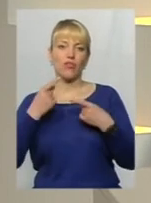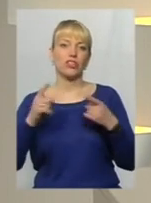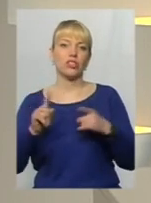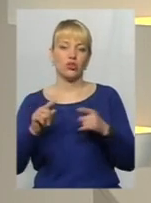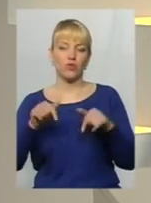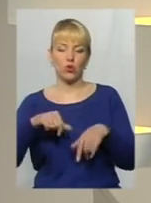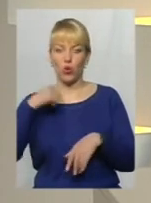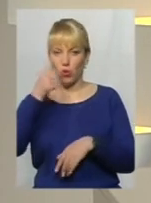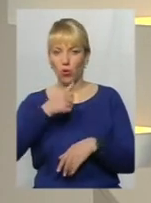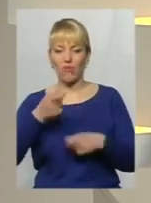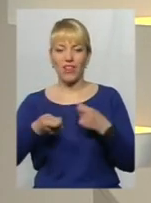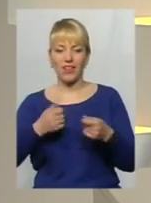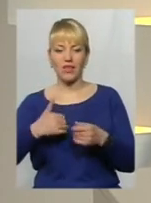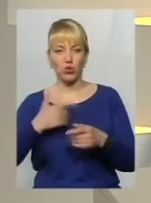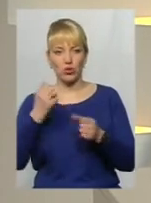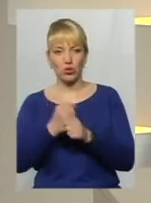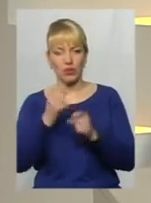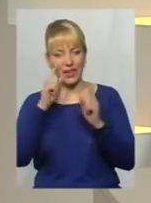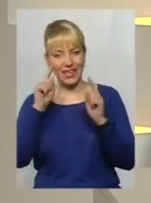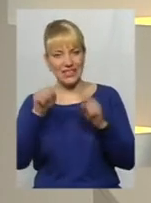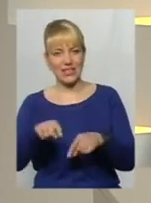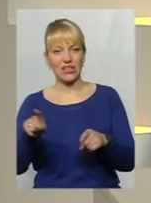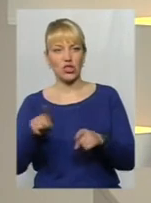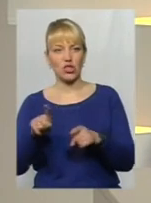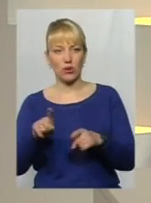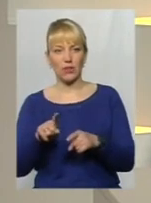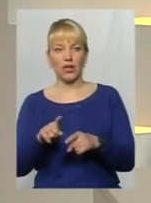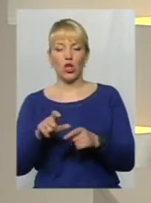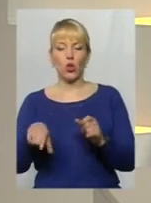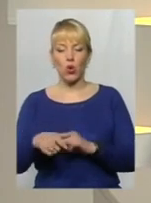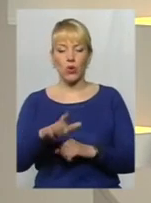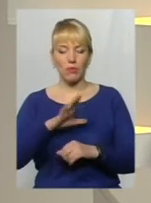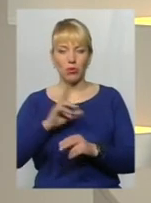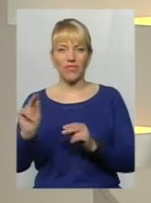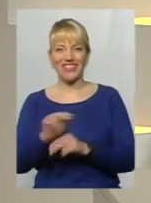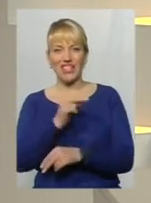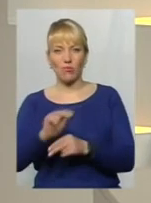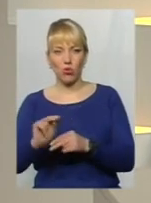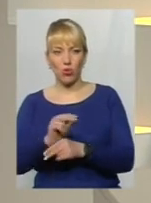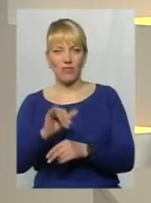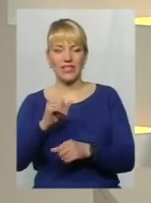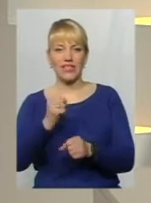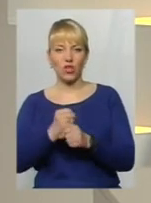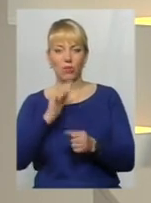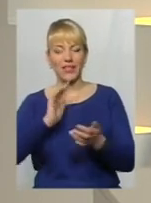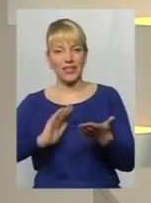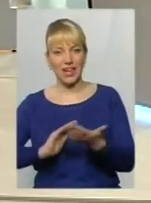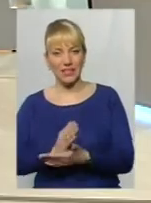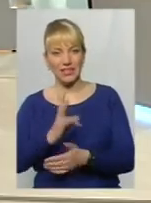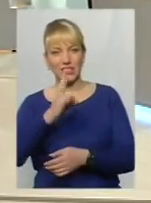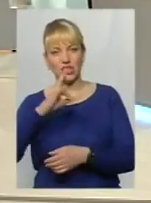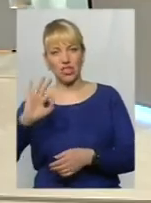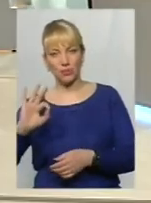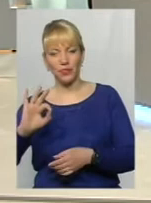цього року хоче зробити акцент на те, щоб дороги були відремонтовані і зроблені якісніше, а